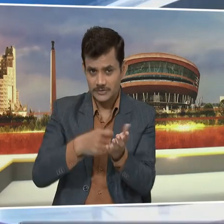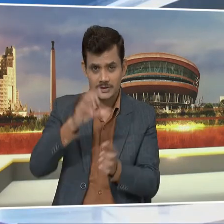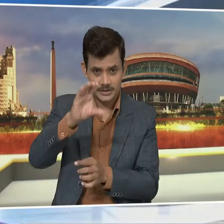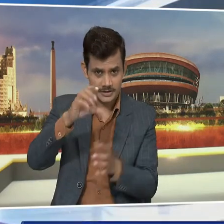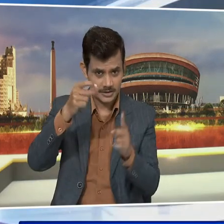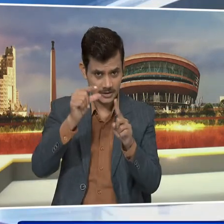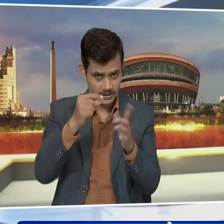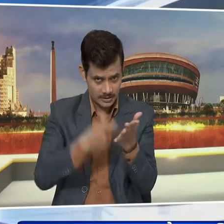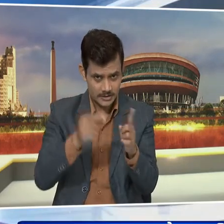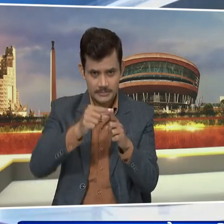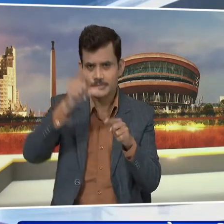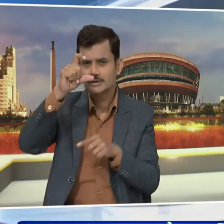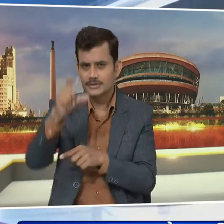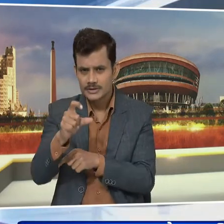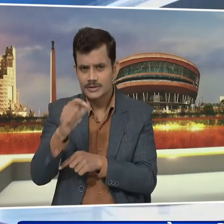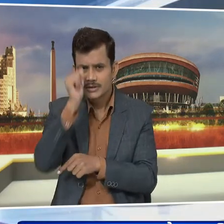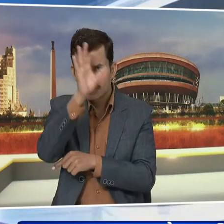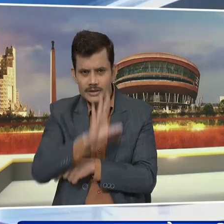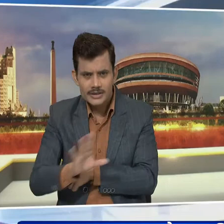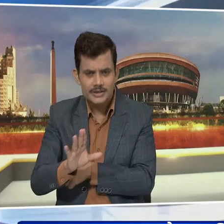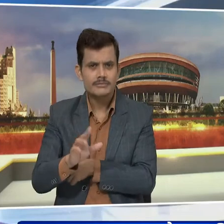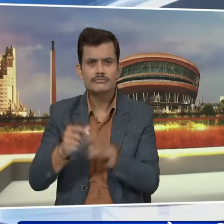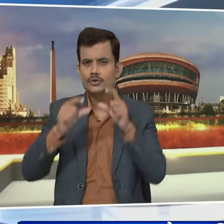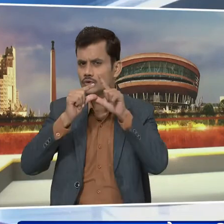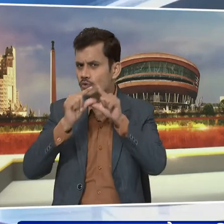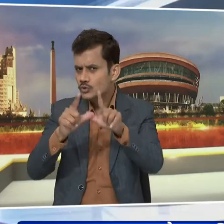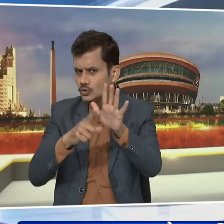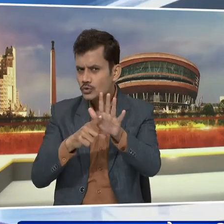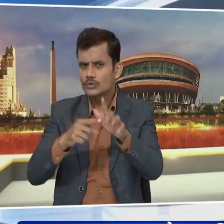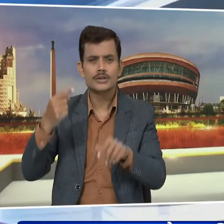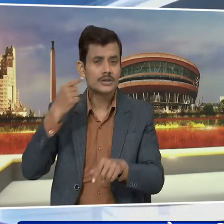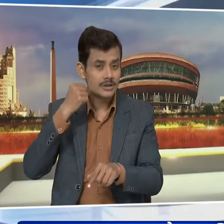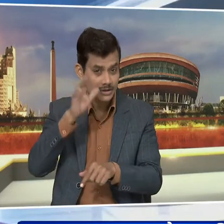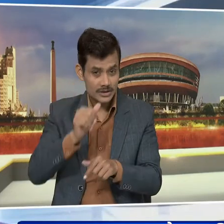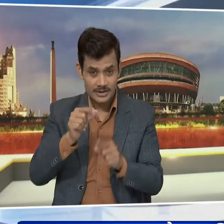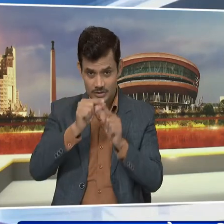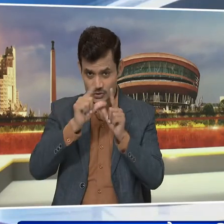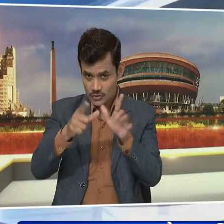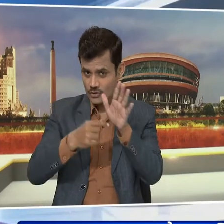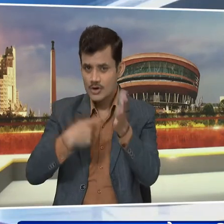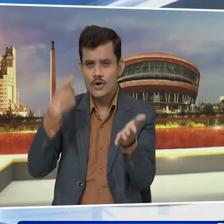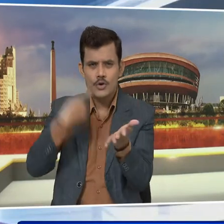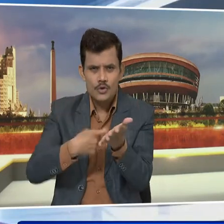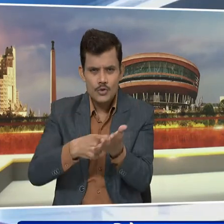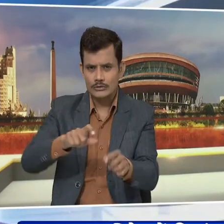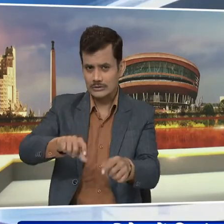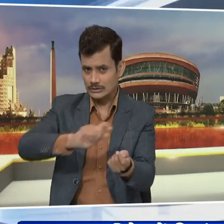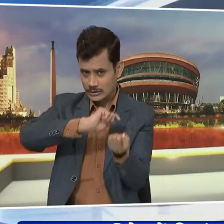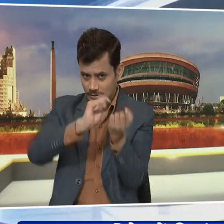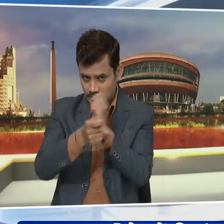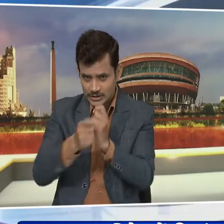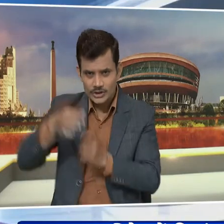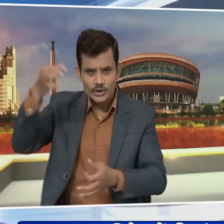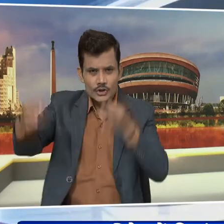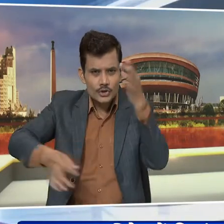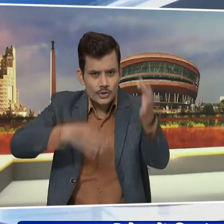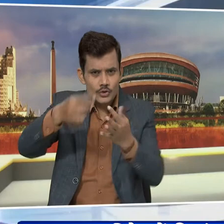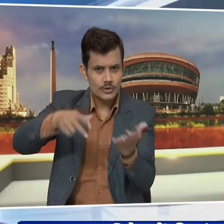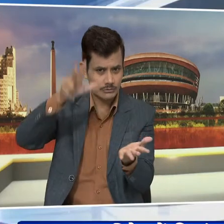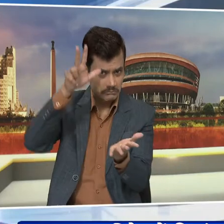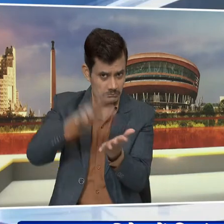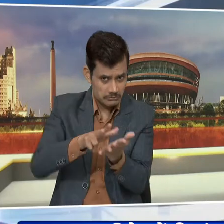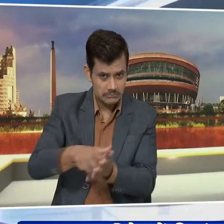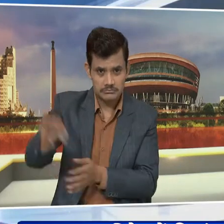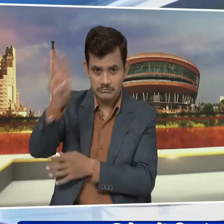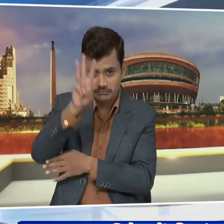CRPC और भारतिय साक्ष अधिनियम यानि Indian Evidence Act को बदलने के लिए लाए गई तीनों नए विध्यकों को